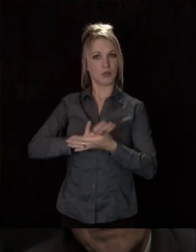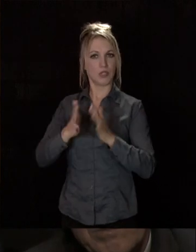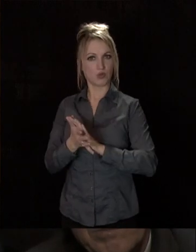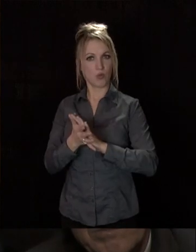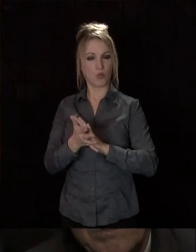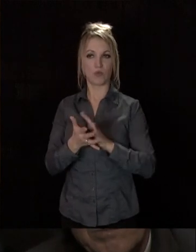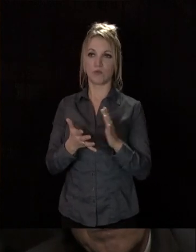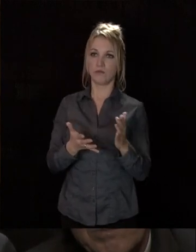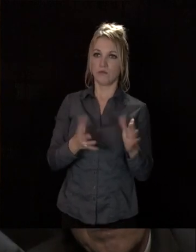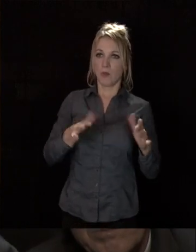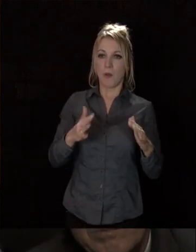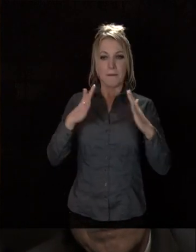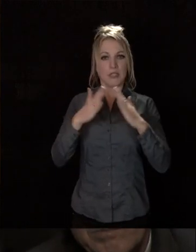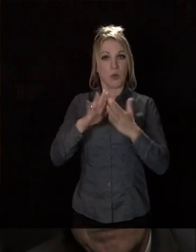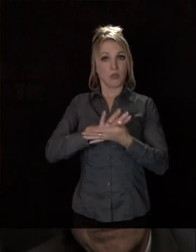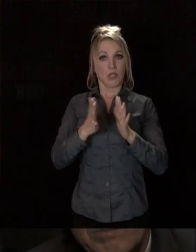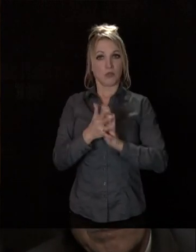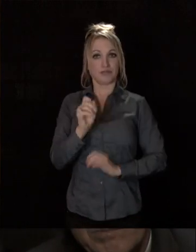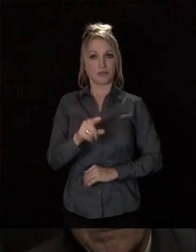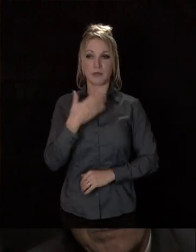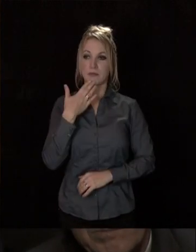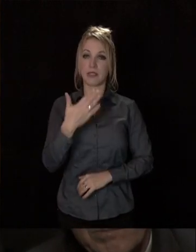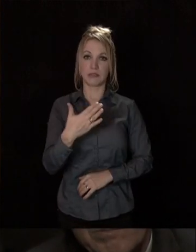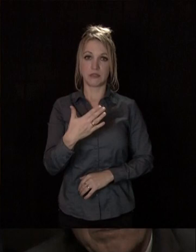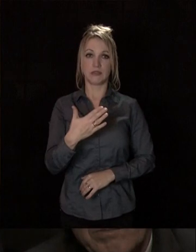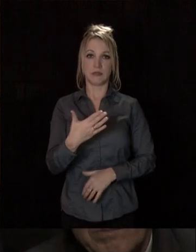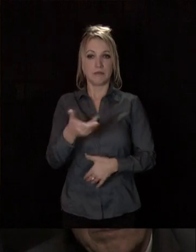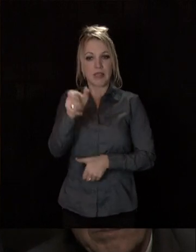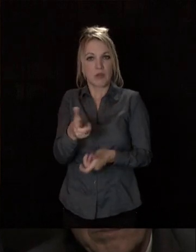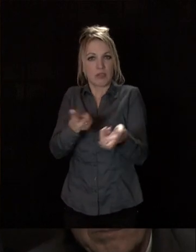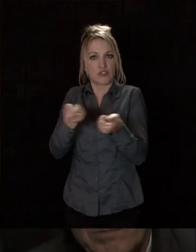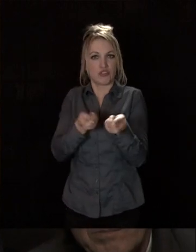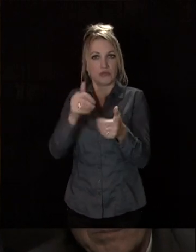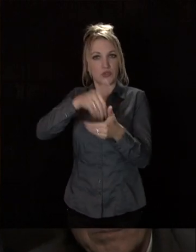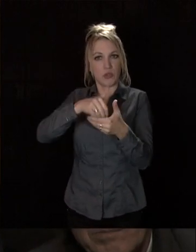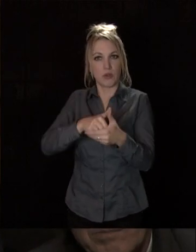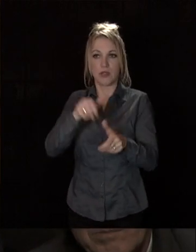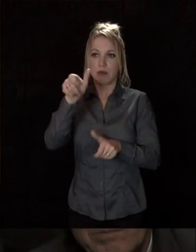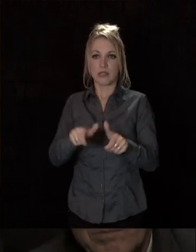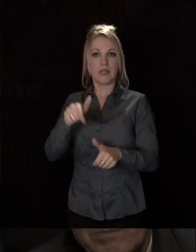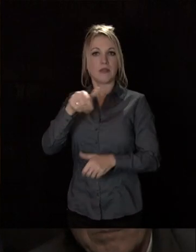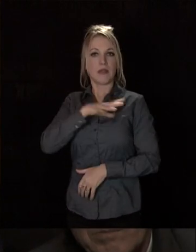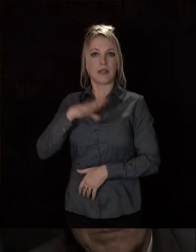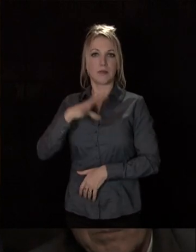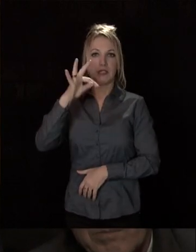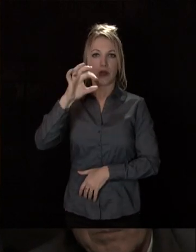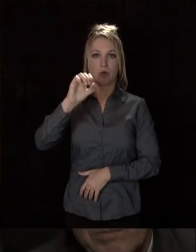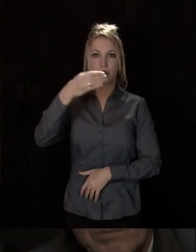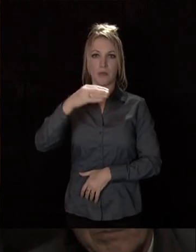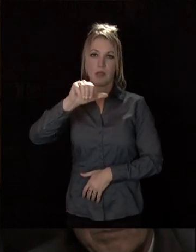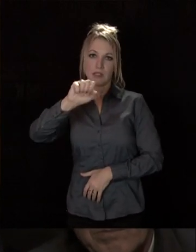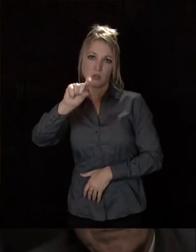à travers la maison des associations, merci à ses dirigeants, merci à l'élu, Claire Thomas-Ely qui assure la fonction,